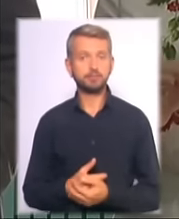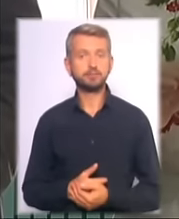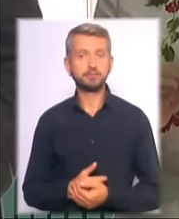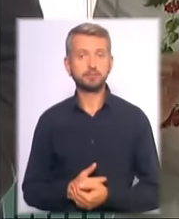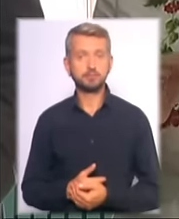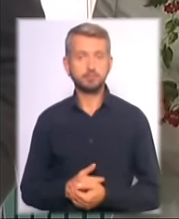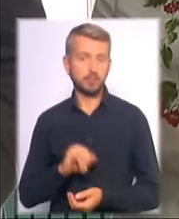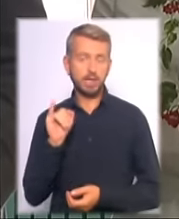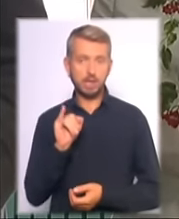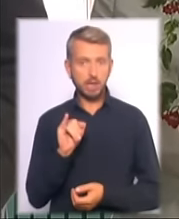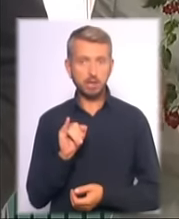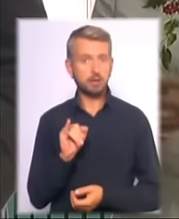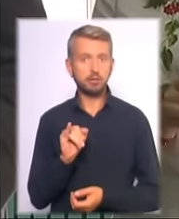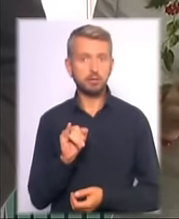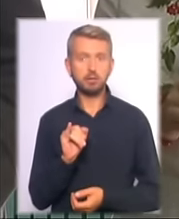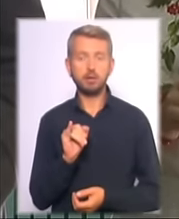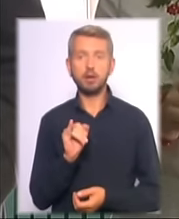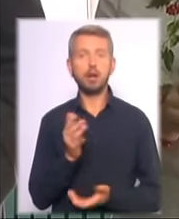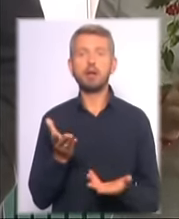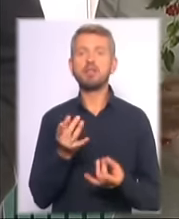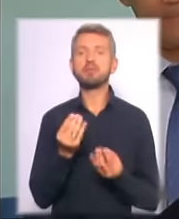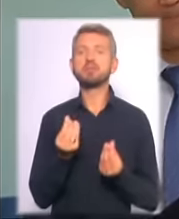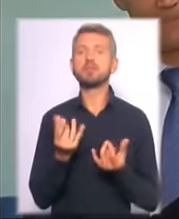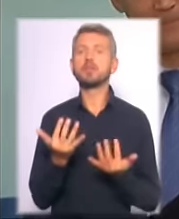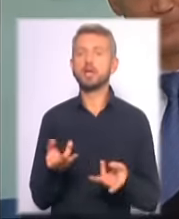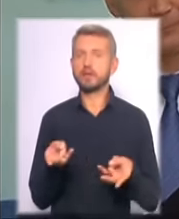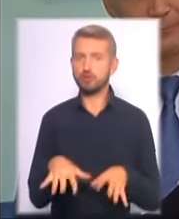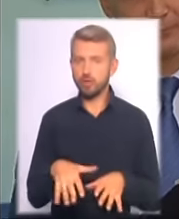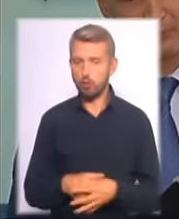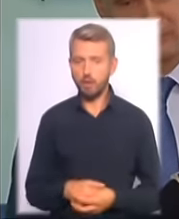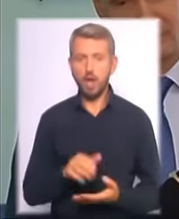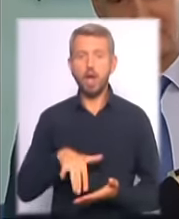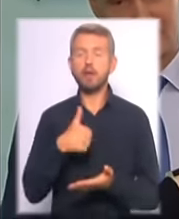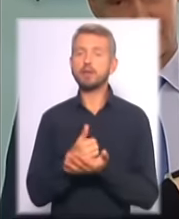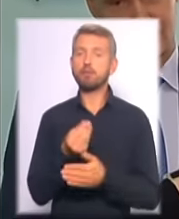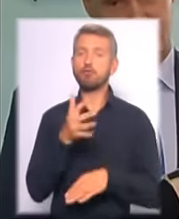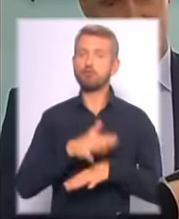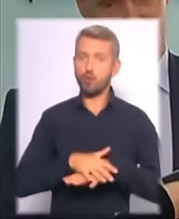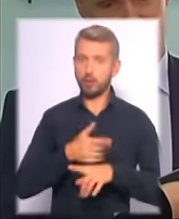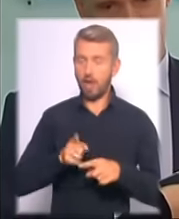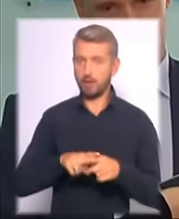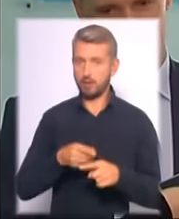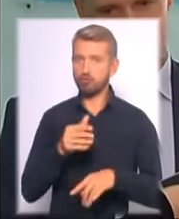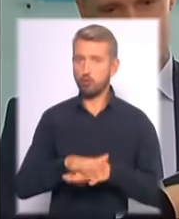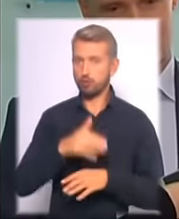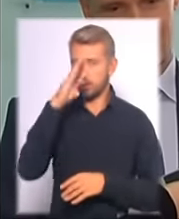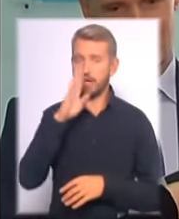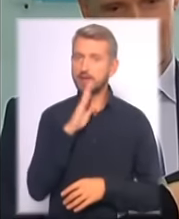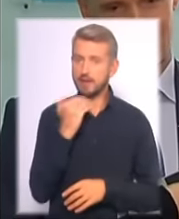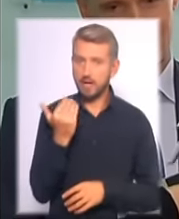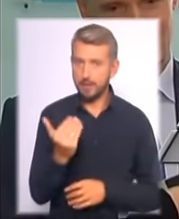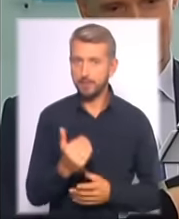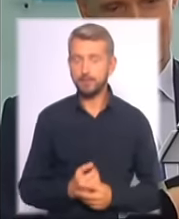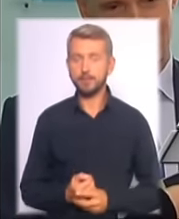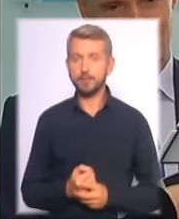і котрий баланс залишився. Основний счет – це счет родителів-лицеїстів.